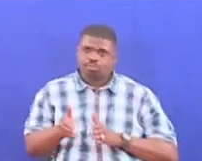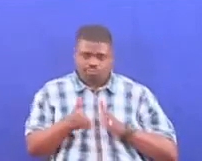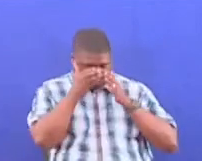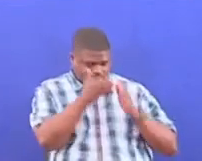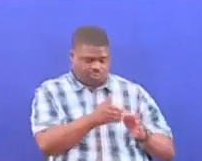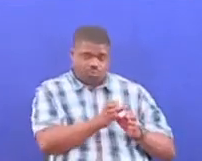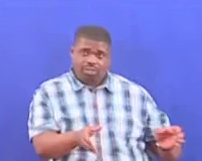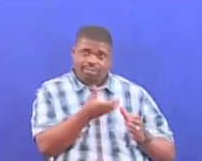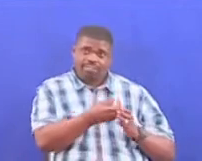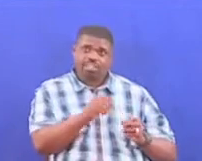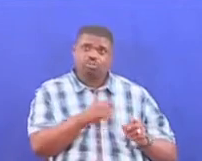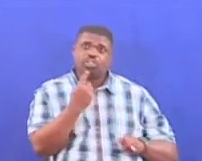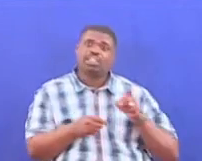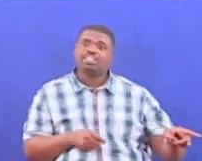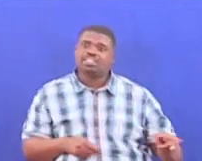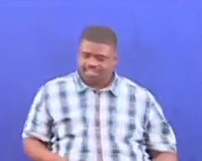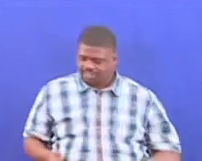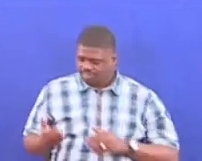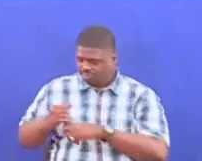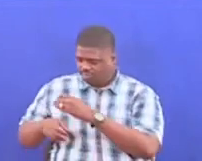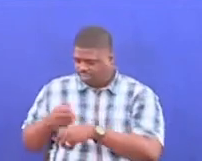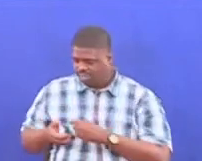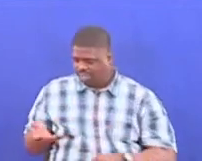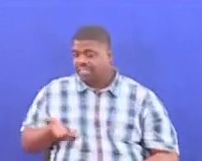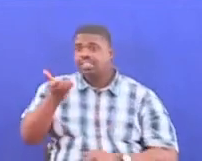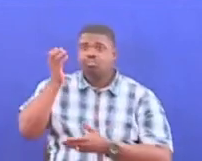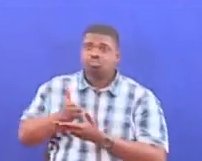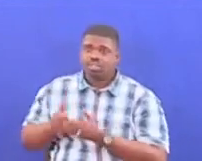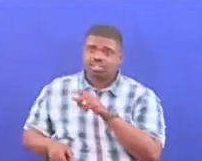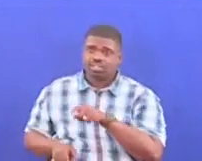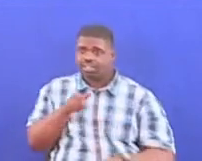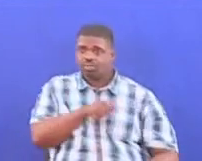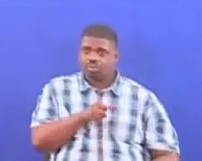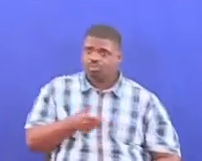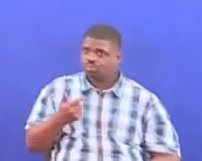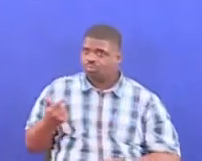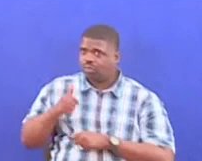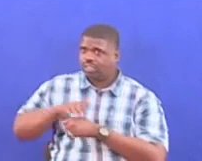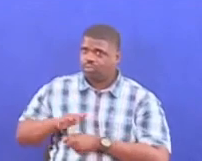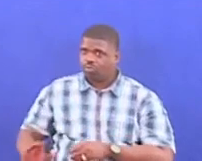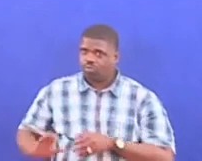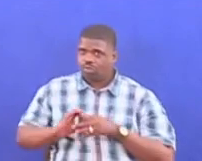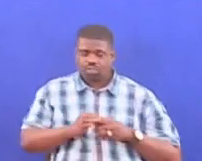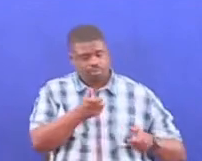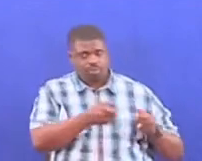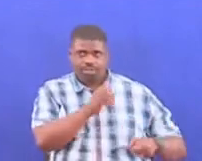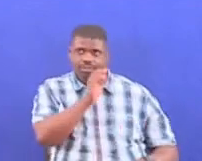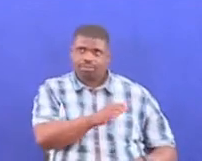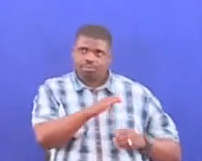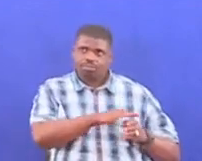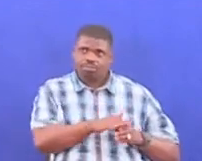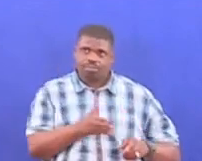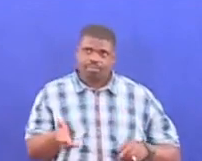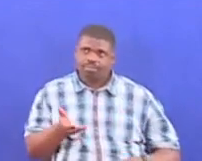kutenga feather tosherezi Ili za tuwezi kuchakata hii gesi kwa kisha kwamba Watanzania wengi wanaunganishua magali yao na kutumia